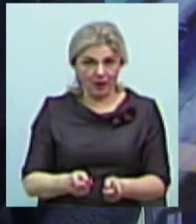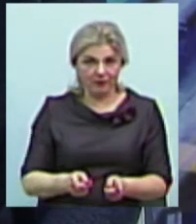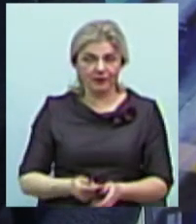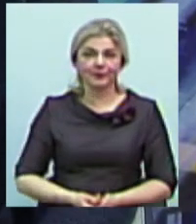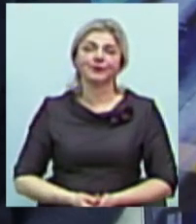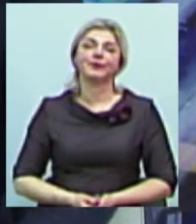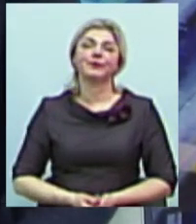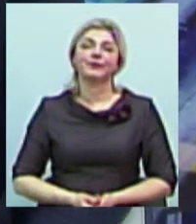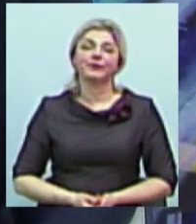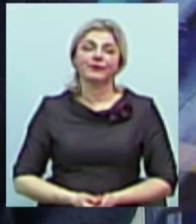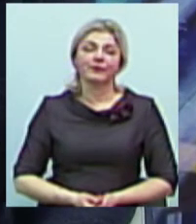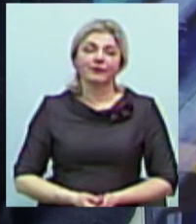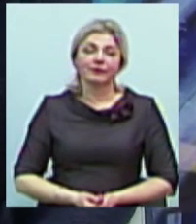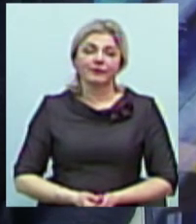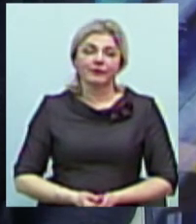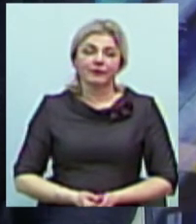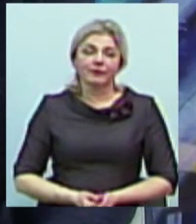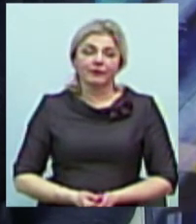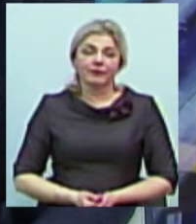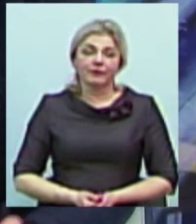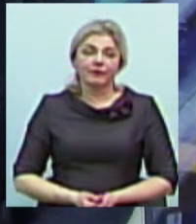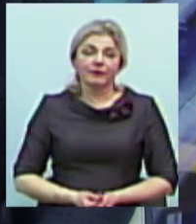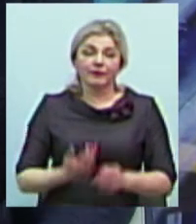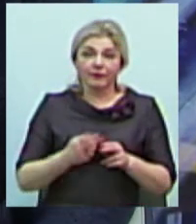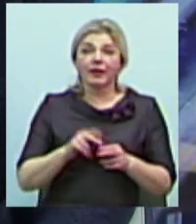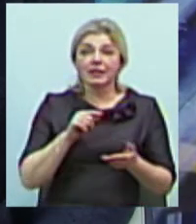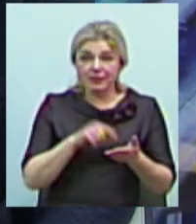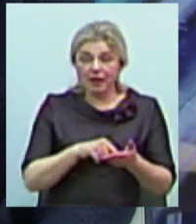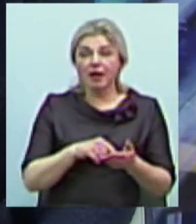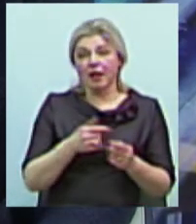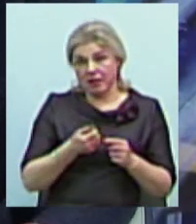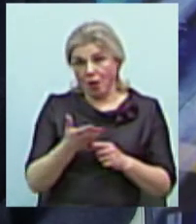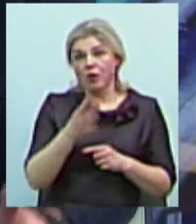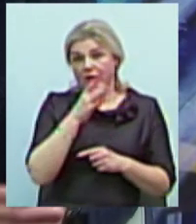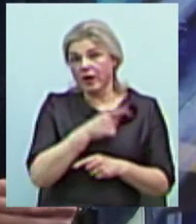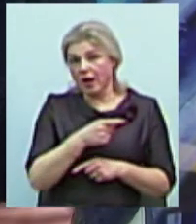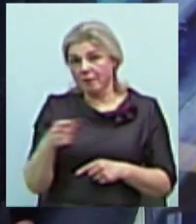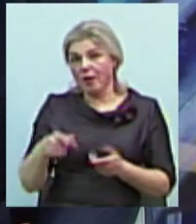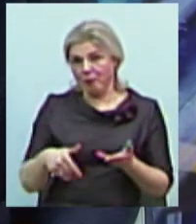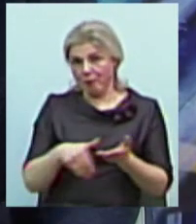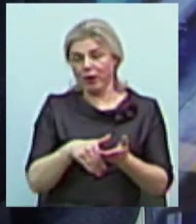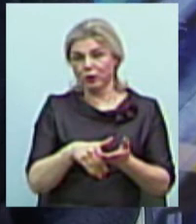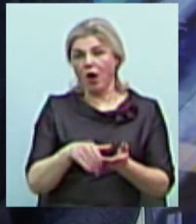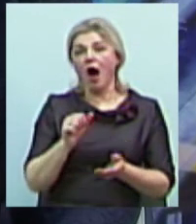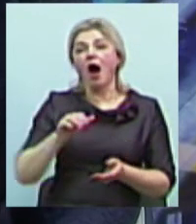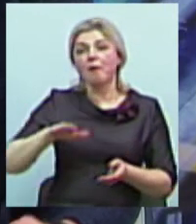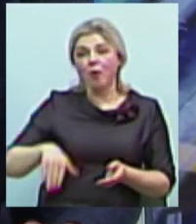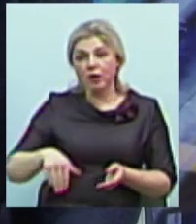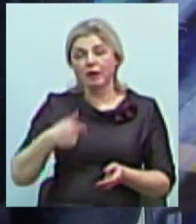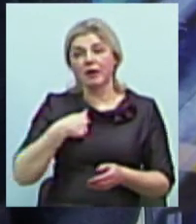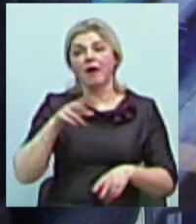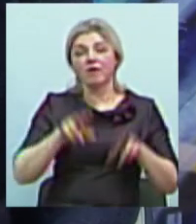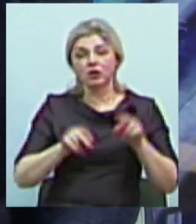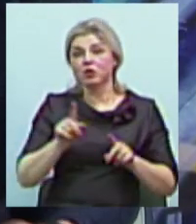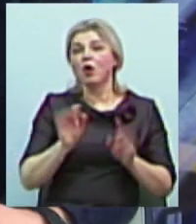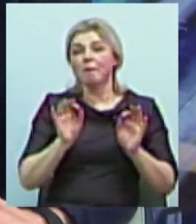Припускаємо. Припускаємо, так. І це на деякий час допомогло, але потім вже, і я вважаю, що вони